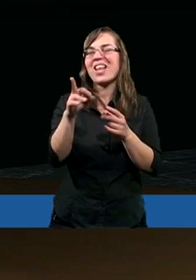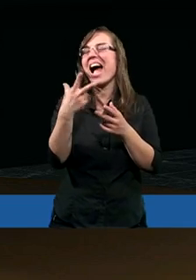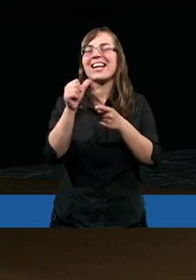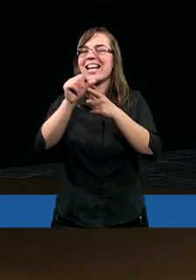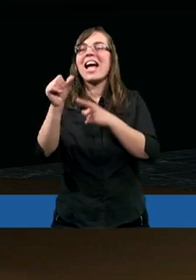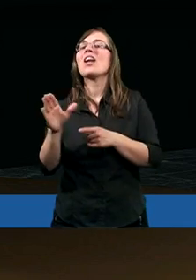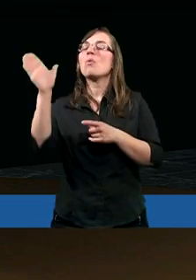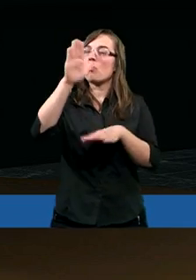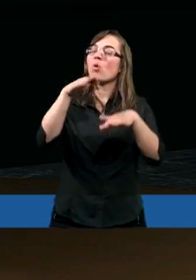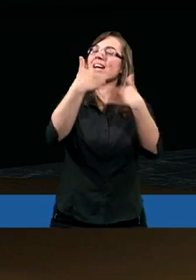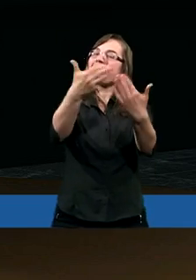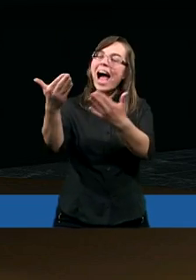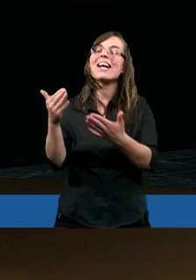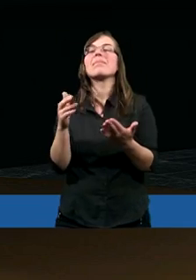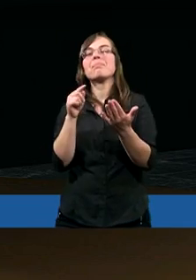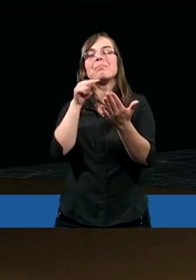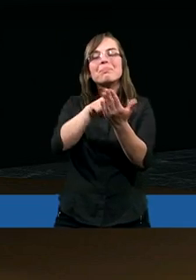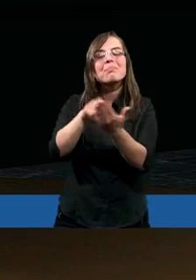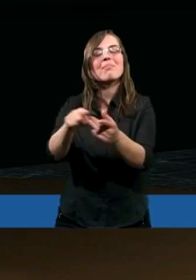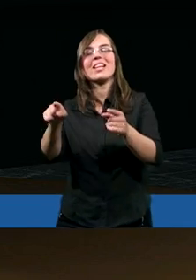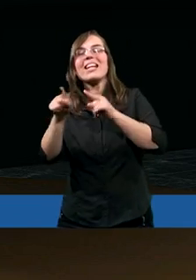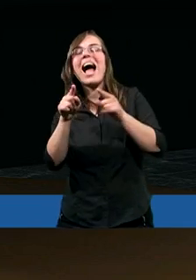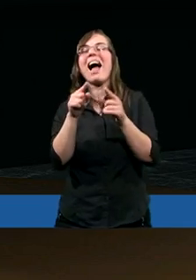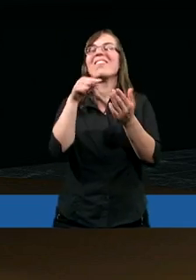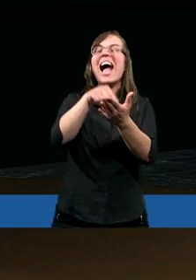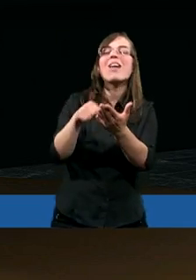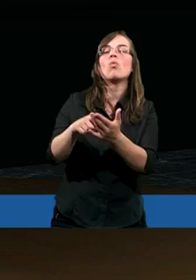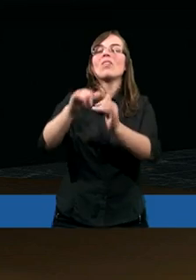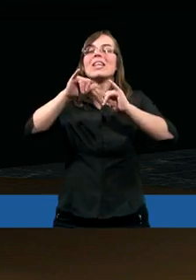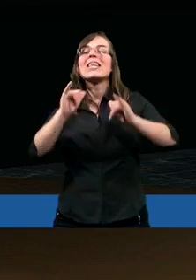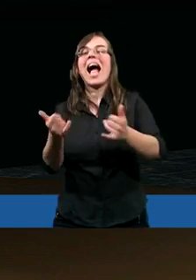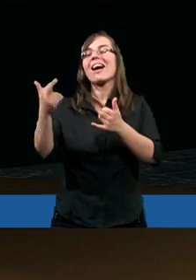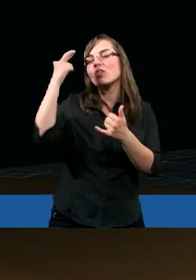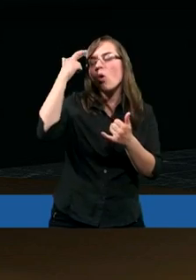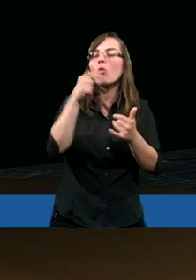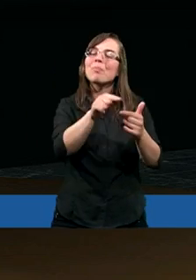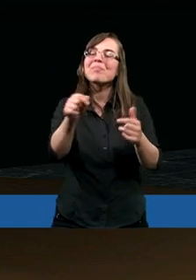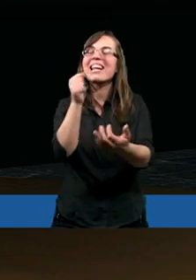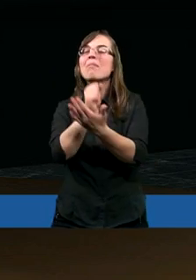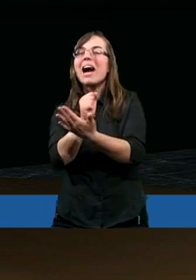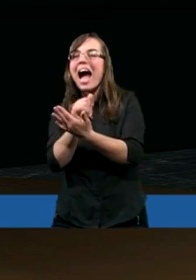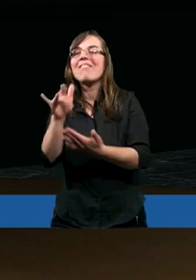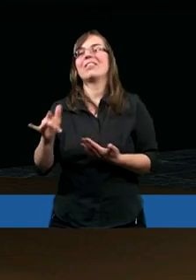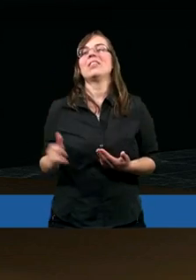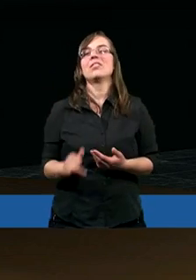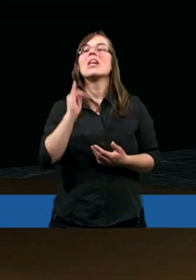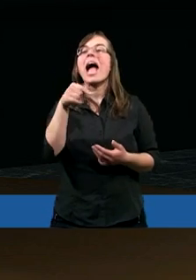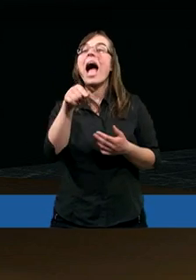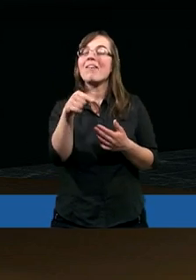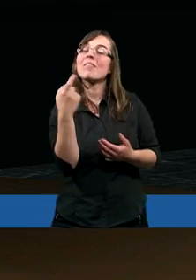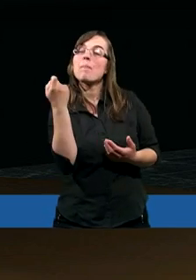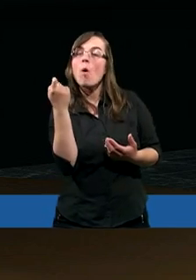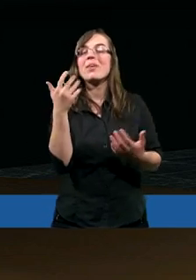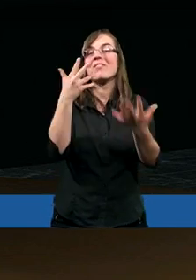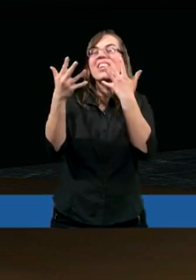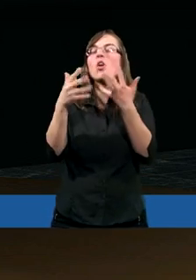daje Ci pewne wytyczne, abyś ciągle mógł się przejrzeć, jak w lustrze, jak w tym momencie